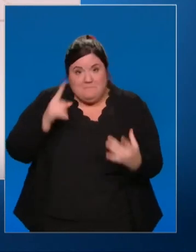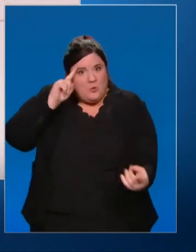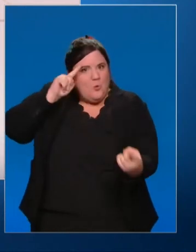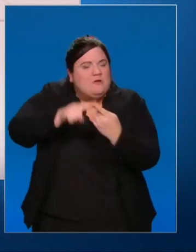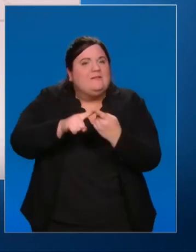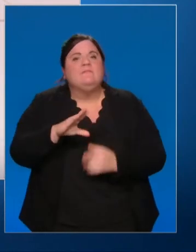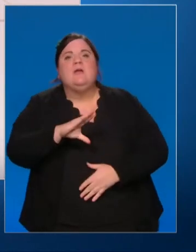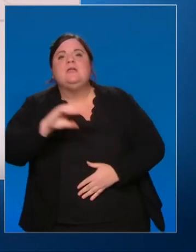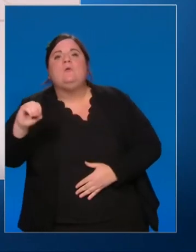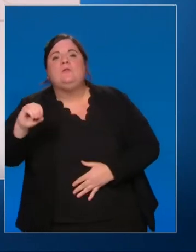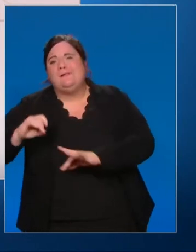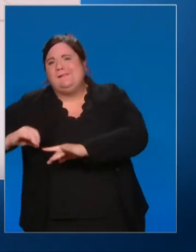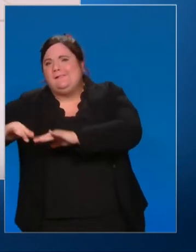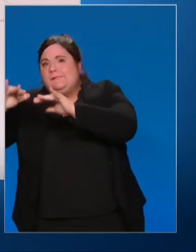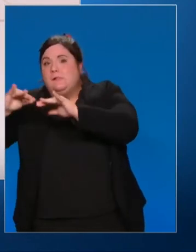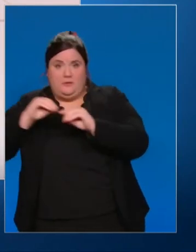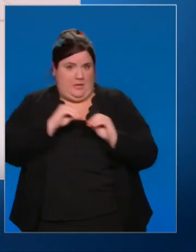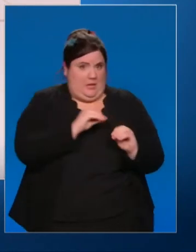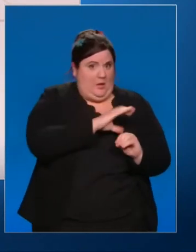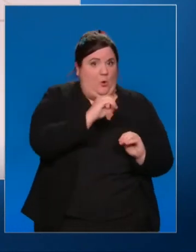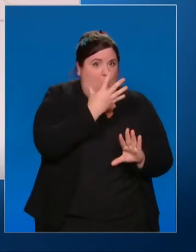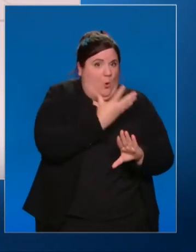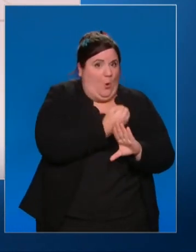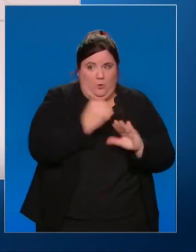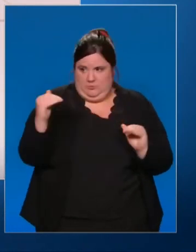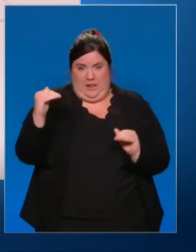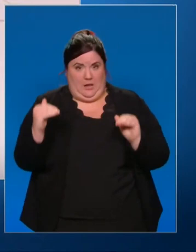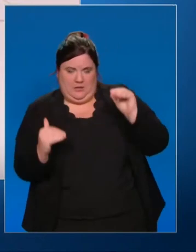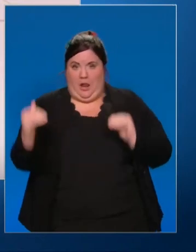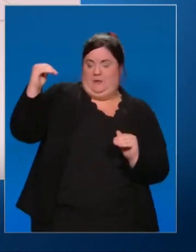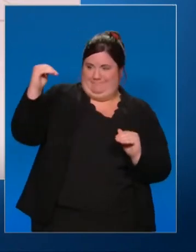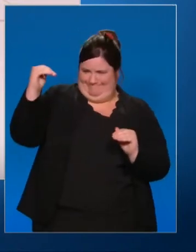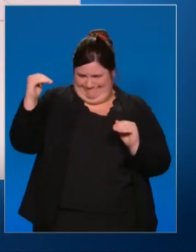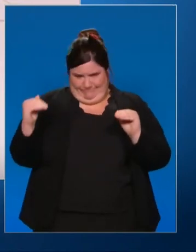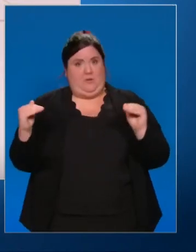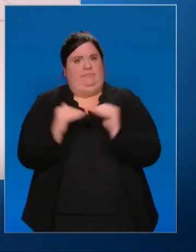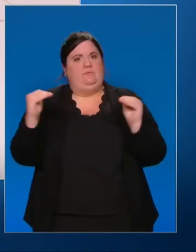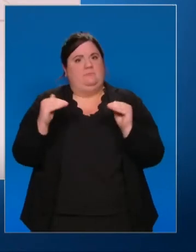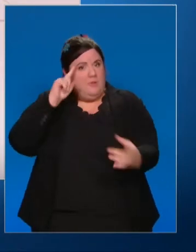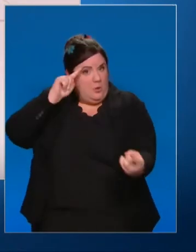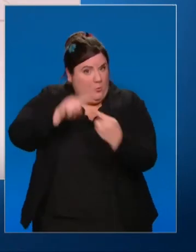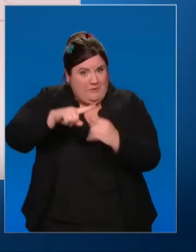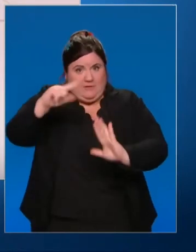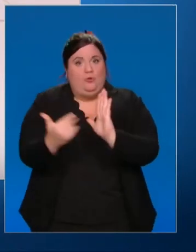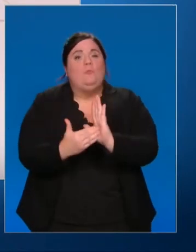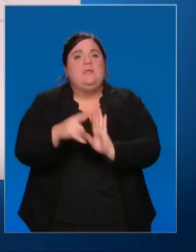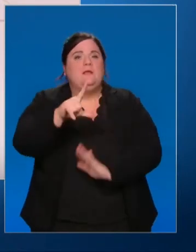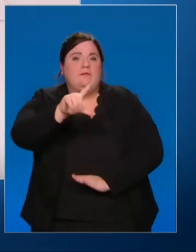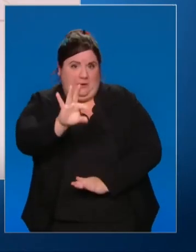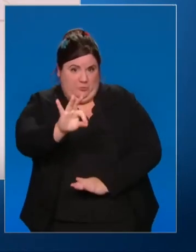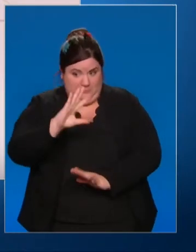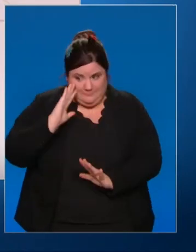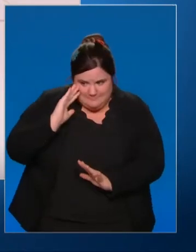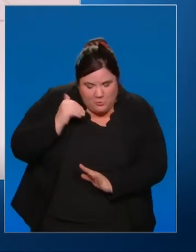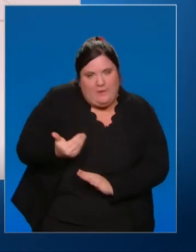carbone en 2050. Nous allons, pour la première fois depuis des décennies, relancer la construction de réacteurs